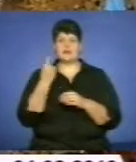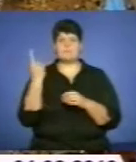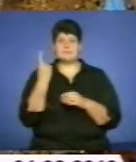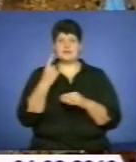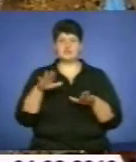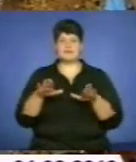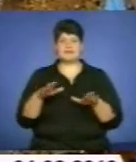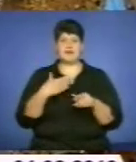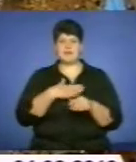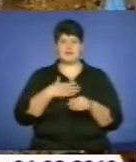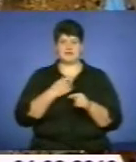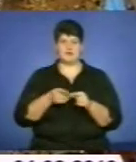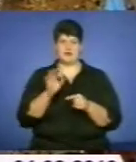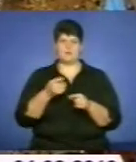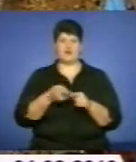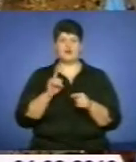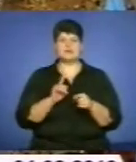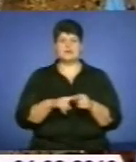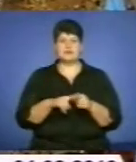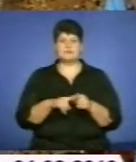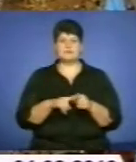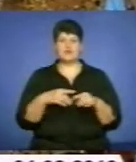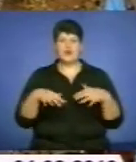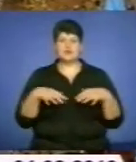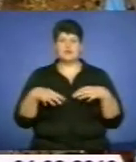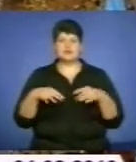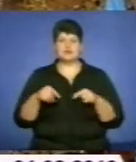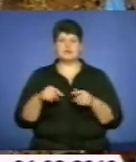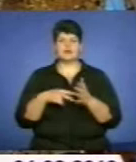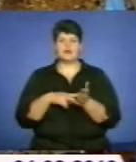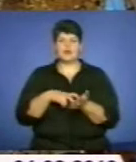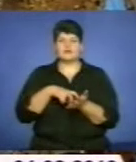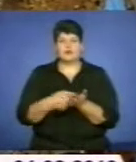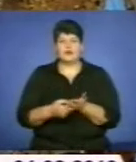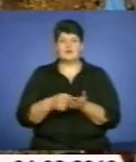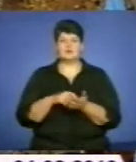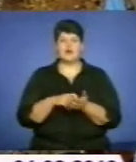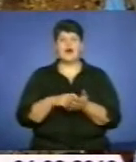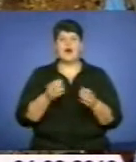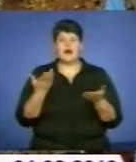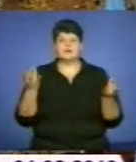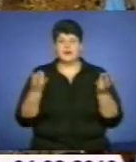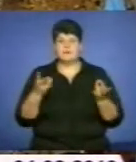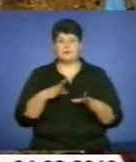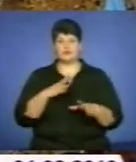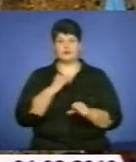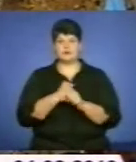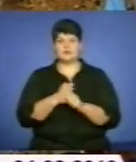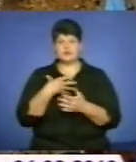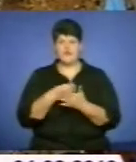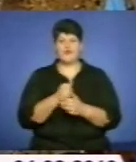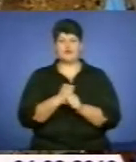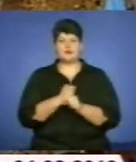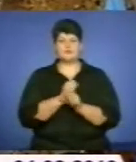перед цим не так сильно не переживала, як цього разу. І ручки тряслися, і ножки підкашувалися, але треба було робити свою роботу, ми її